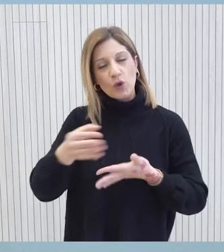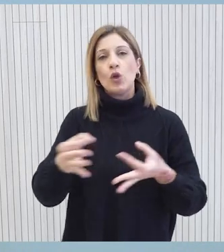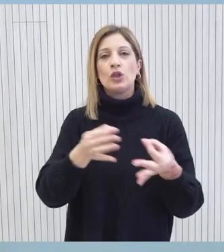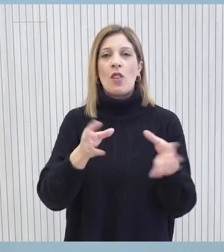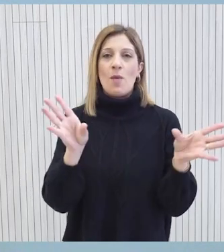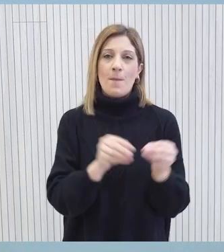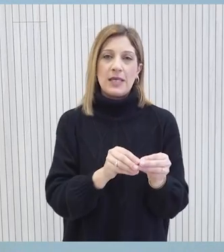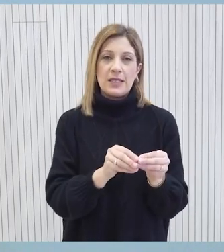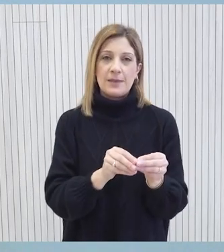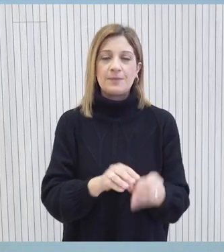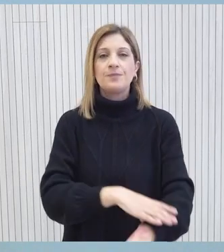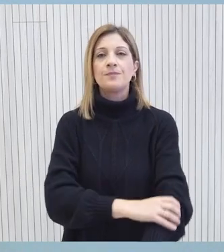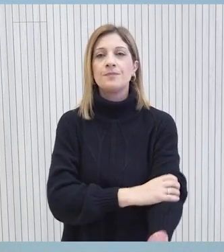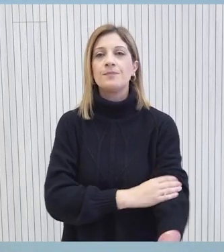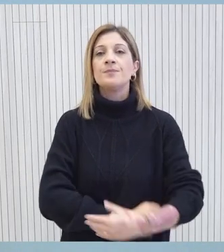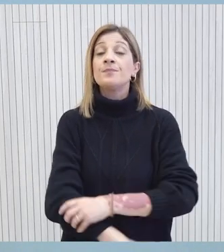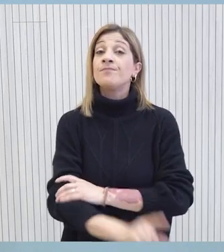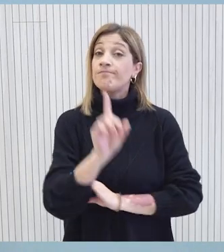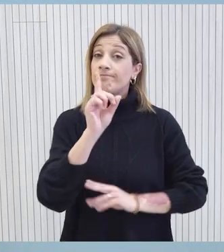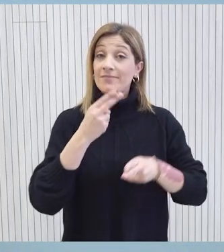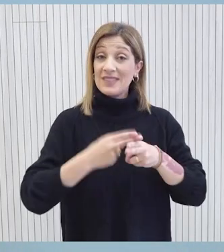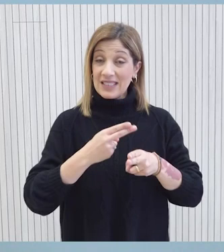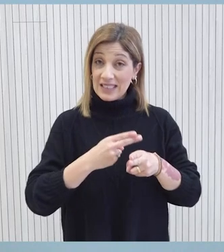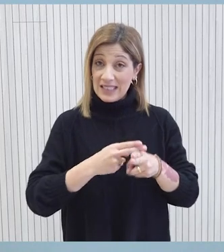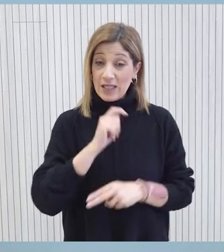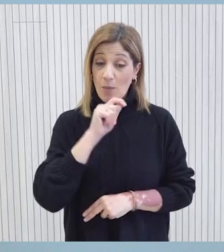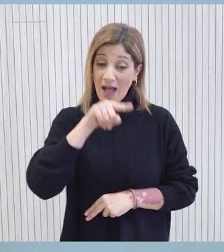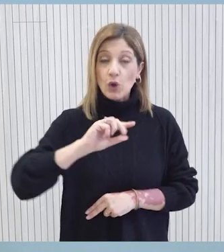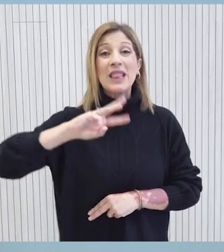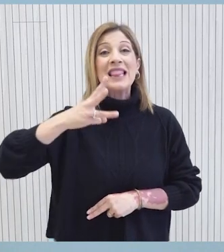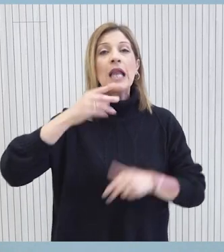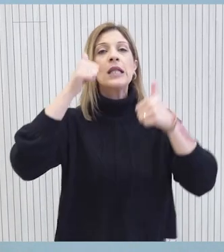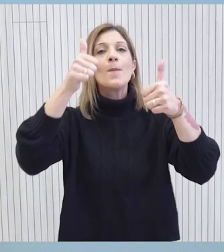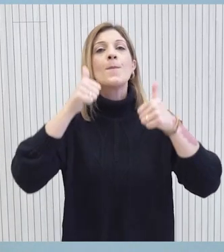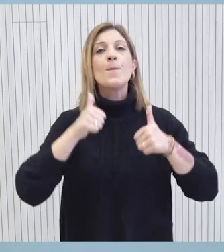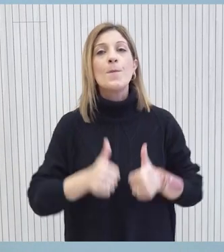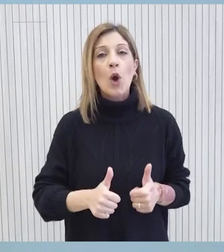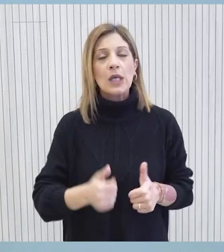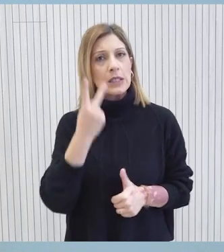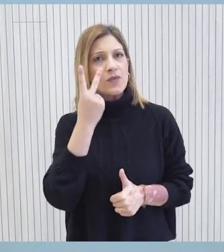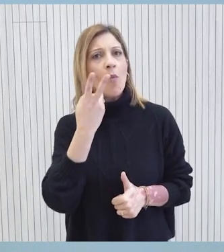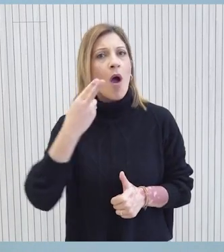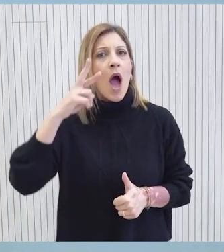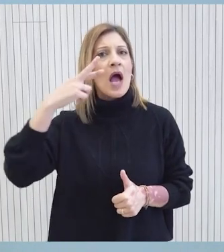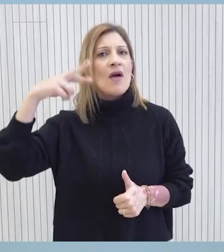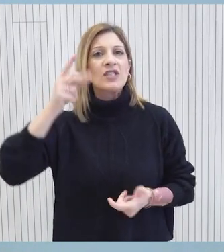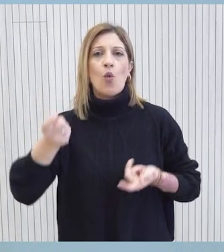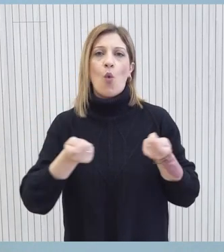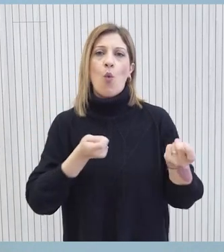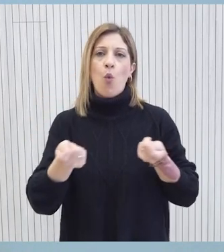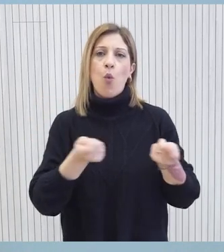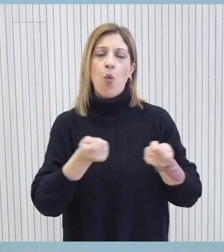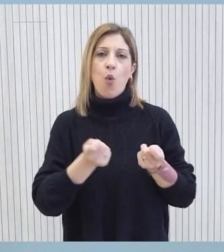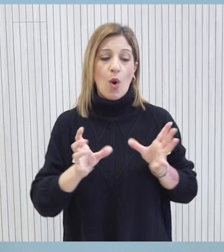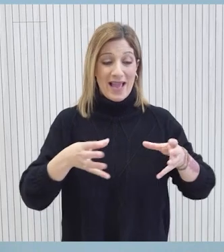Ανθεκτικότητας της Κύπρου. Είναι σημαντικό να αναφερθεί ότι στην τρίτη αυτή προκήρυξη έχει αυξηθεί σημαντικά το ποσό χορηγίας για τις